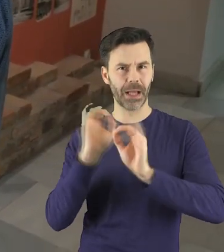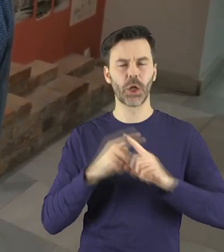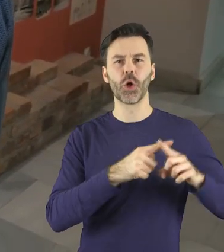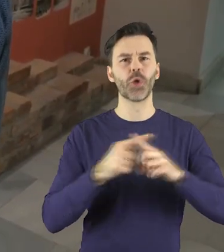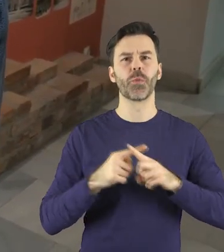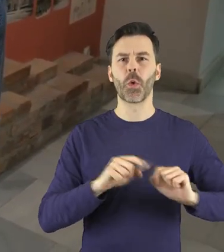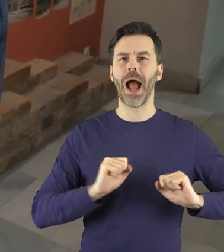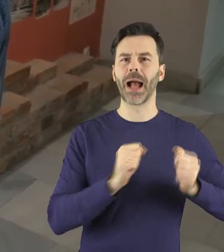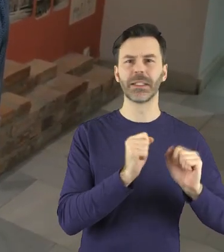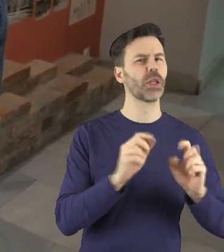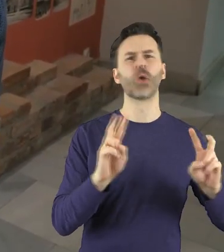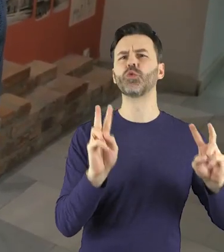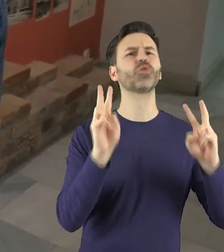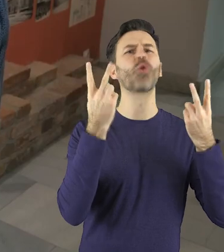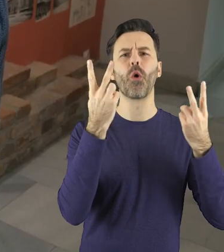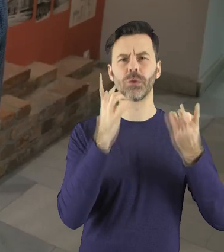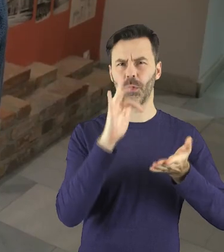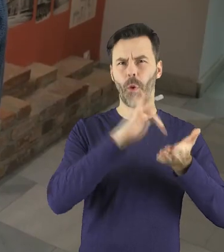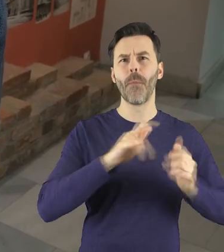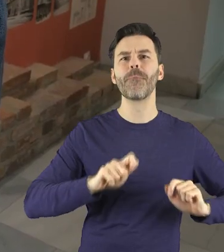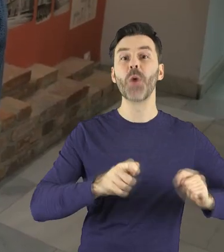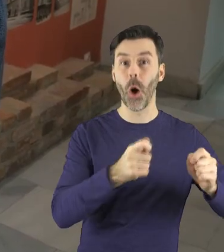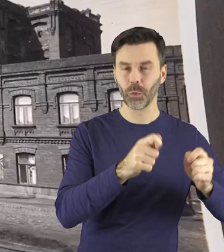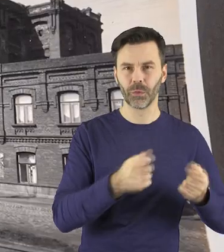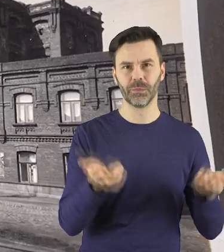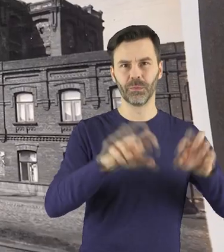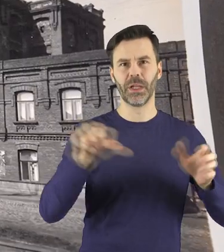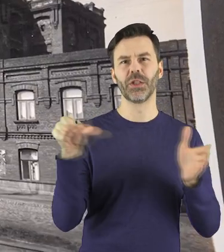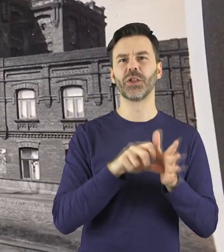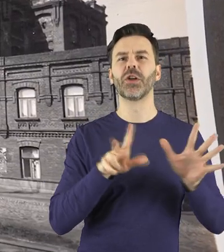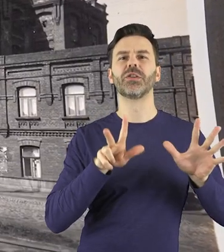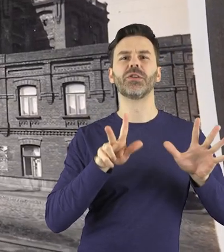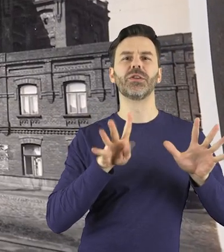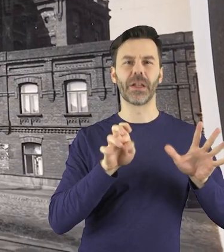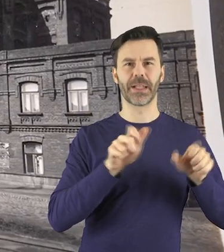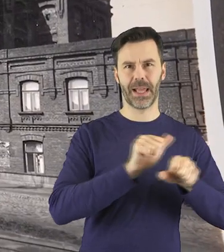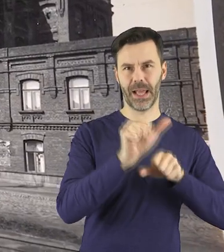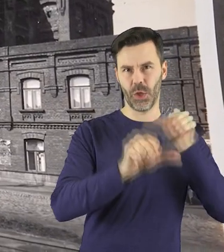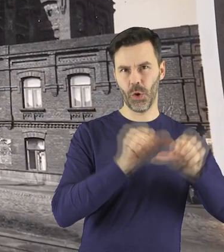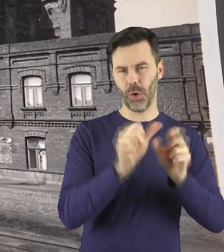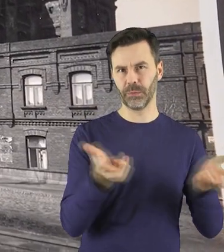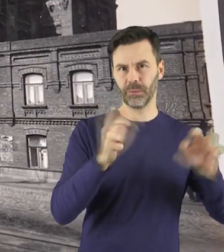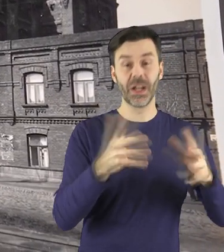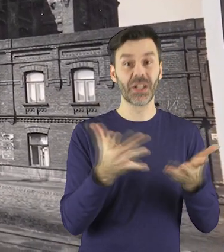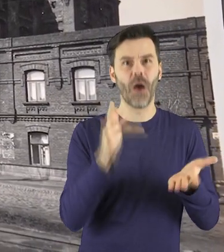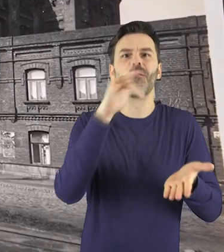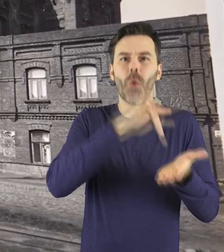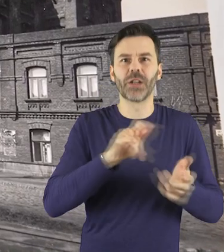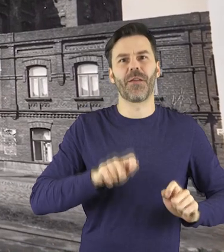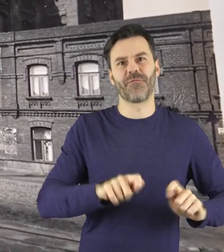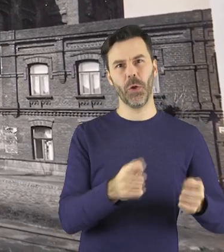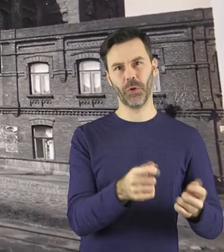akcyjnej Piotrkowskiej Manufaktury, która powstała w 1911 roku właśnie w